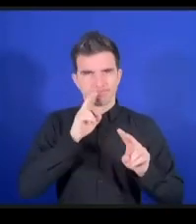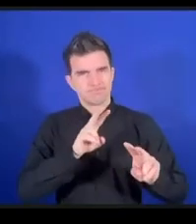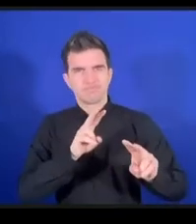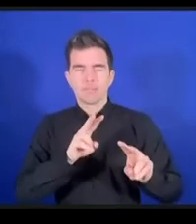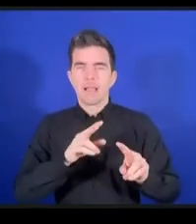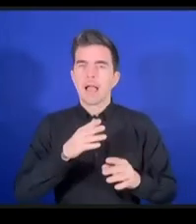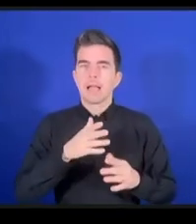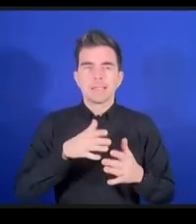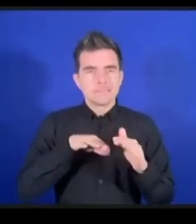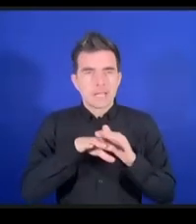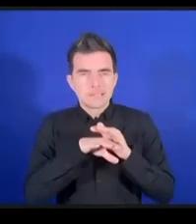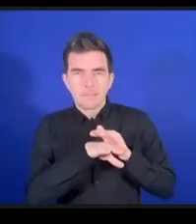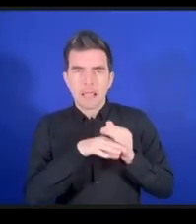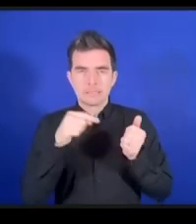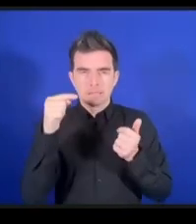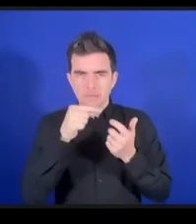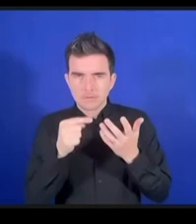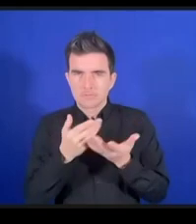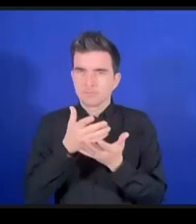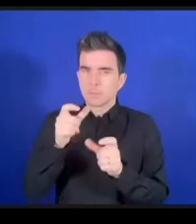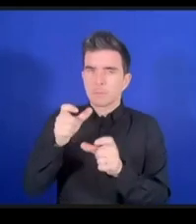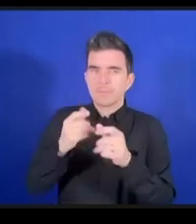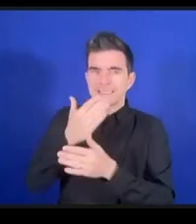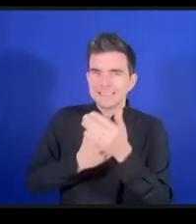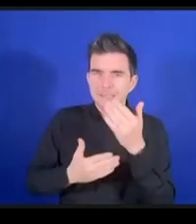リテのビジョンを新たにしようとしました